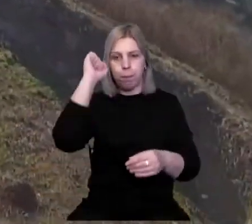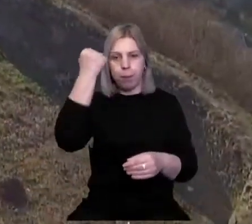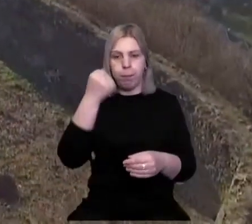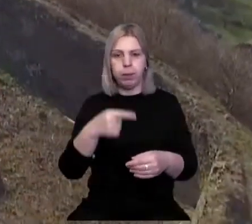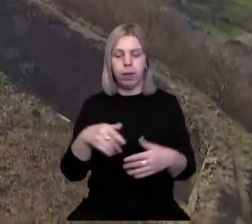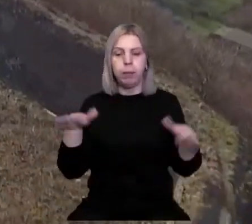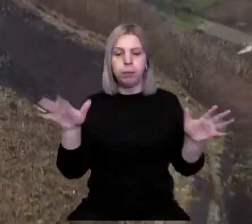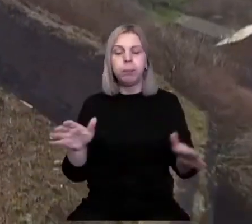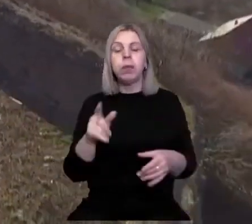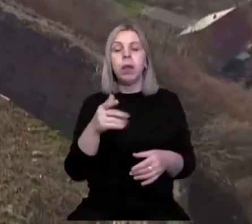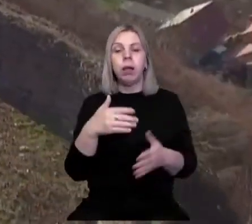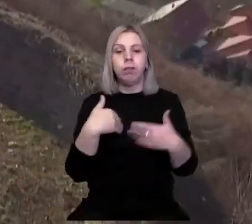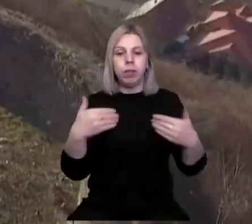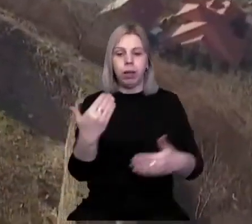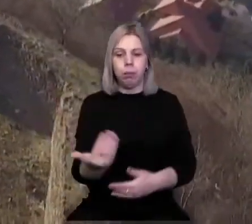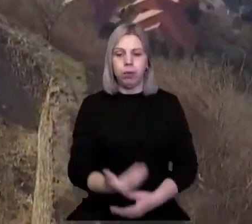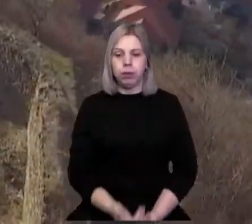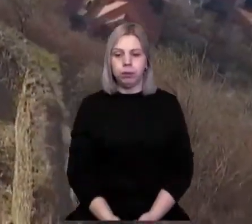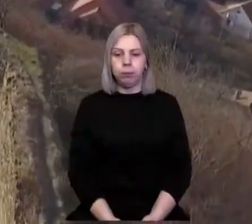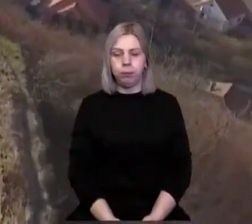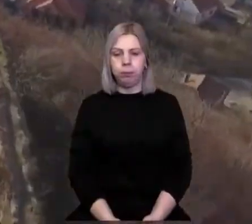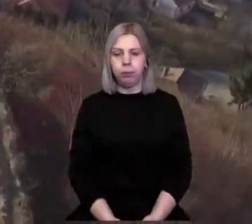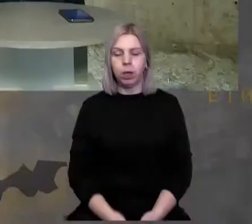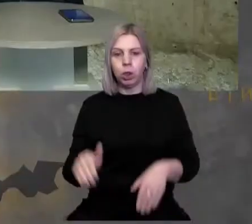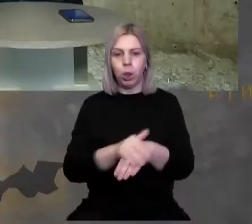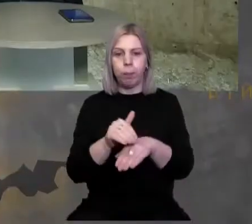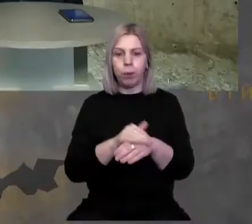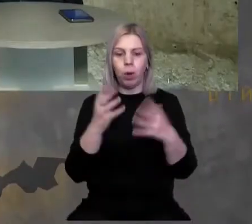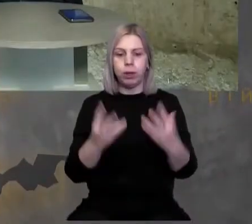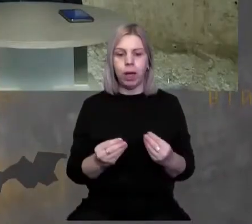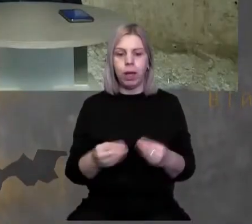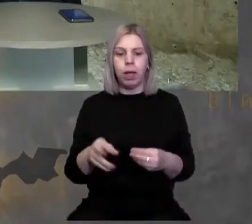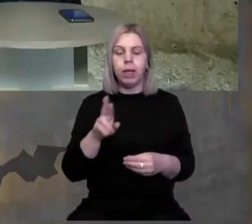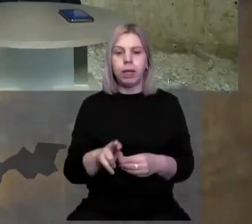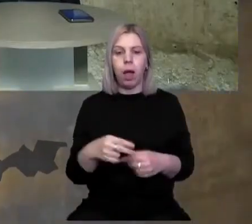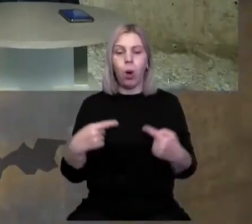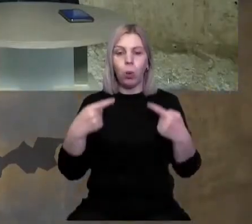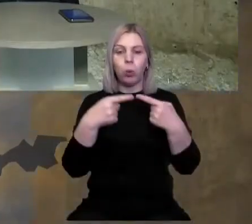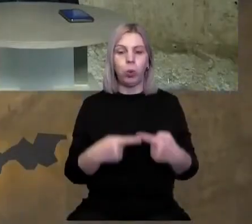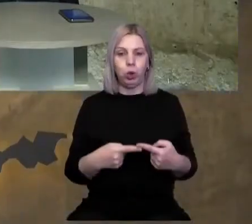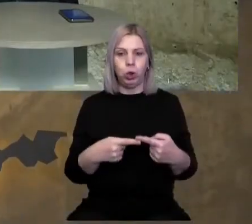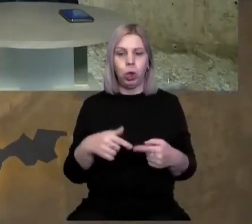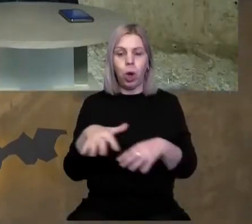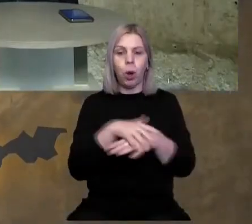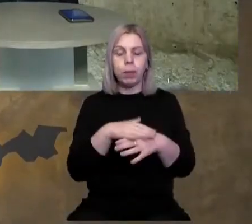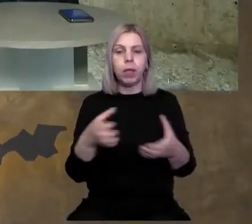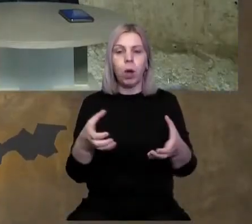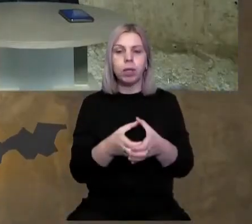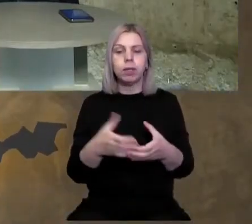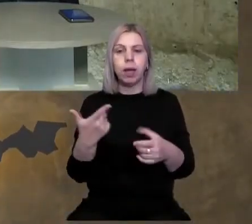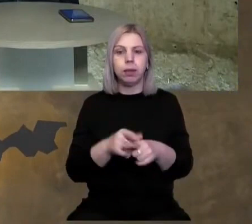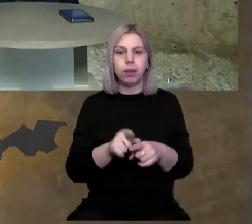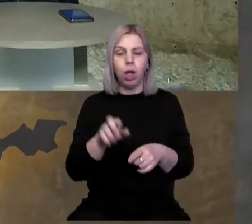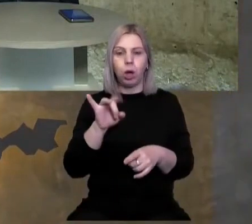'ятника. Вітаємо вас, пане Степане. Доброго дня. Я уточню. Громадська організація